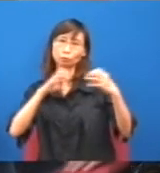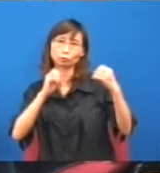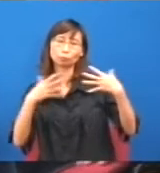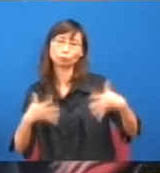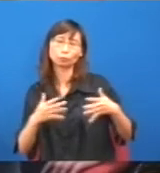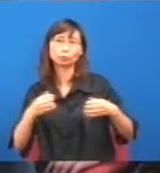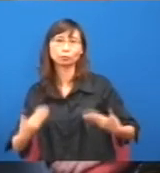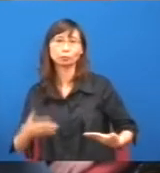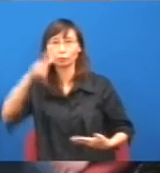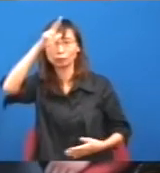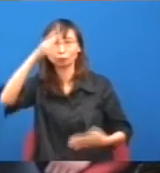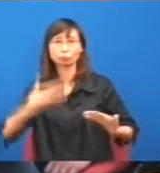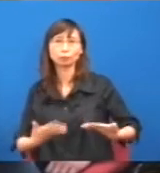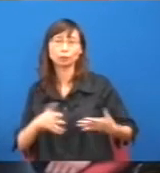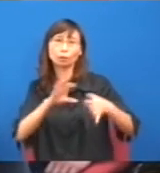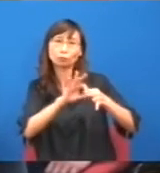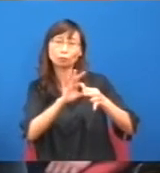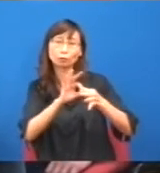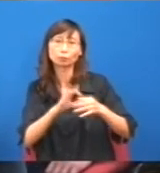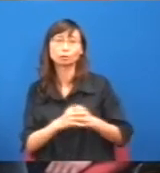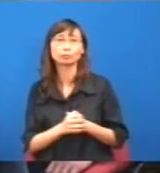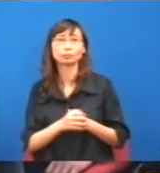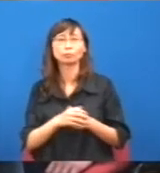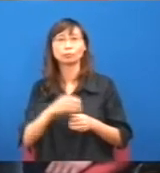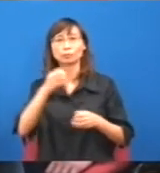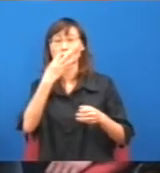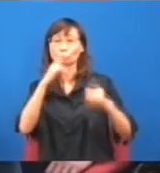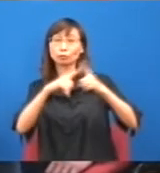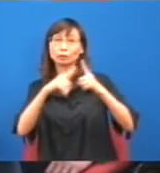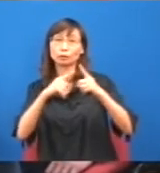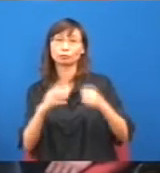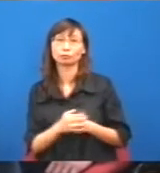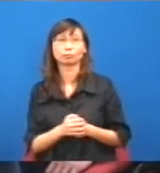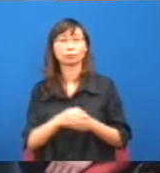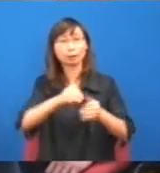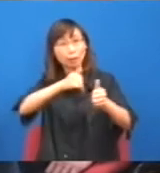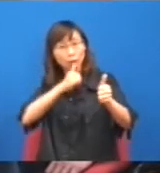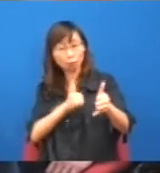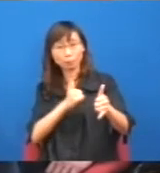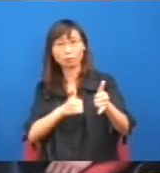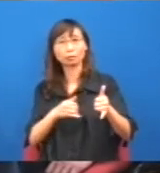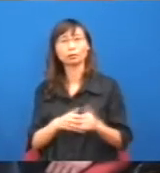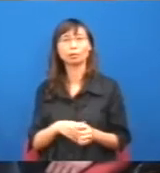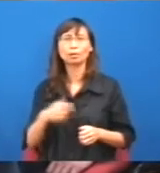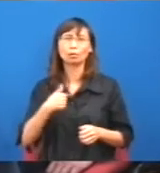政府現在所謂關顧民徵的施政背後,為何我們的往15年,而民生越來越困苦,好像回不了